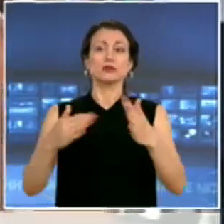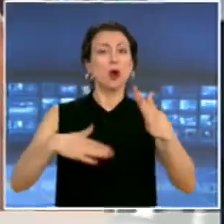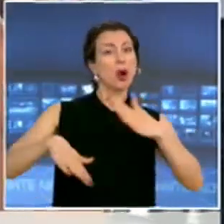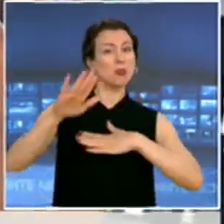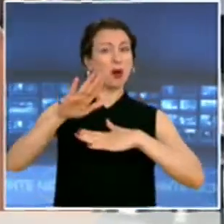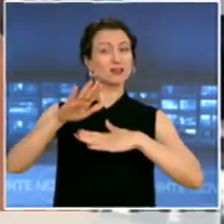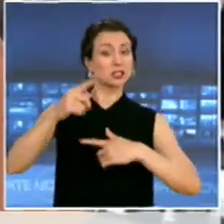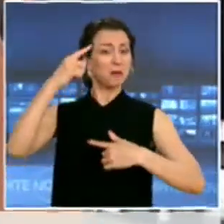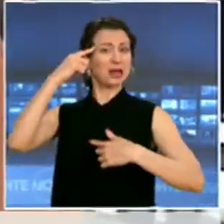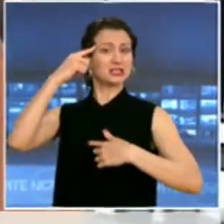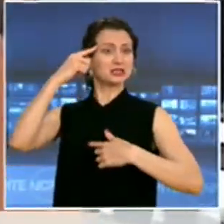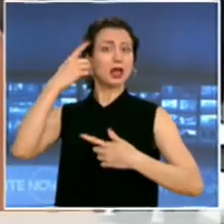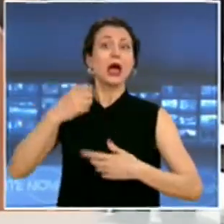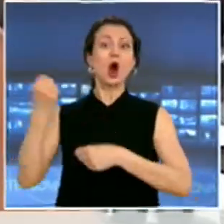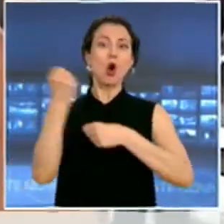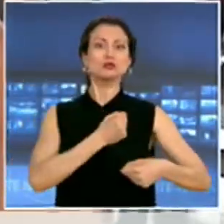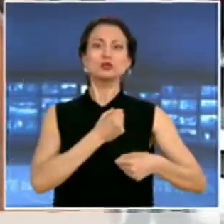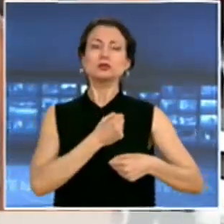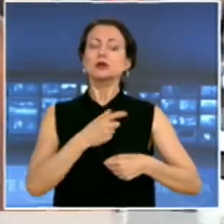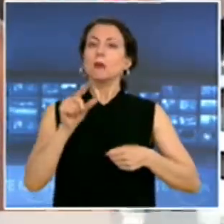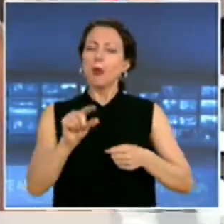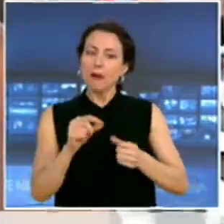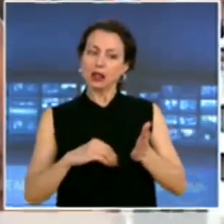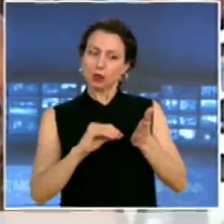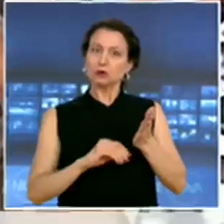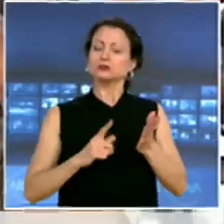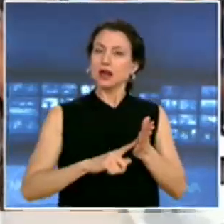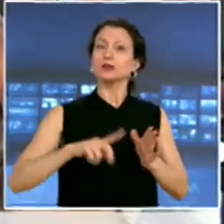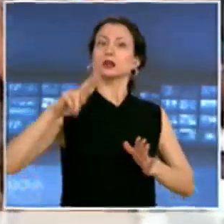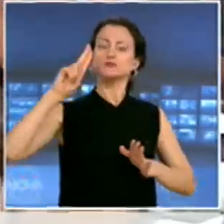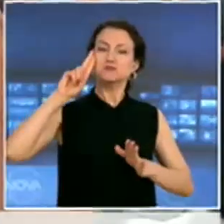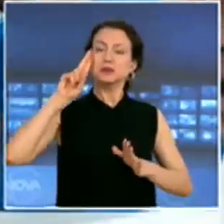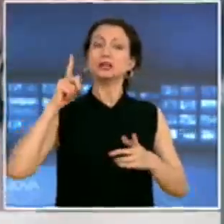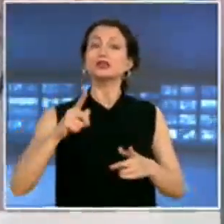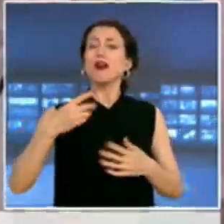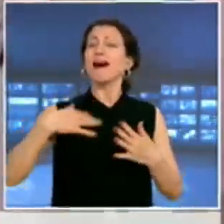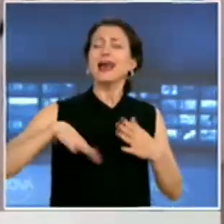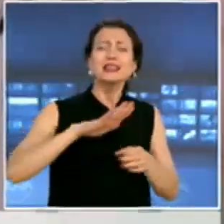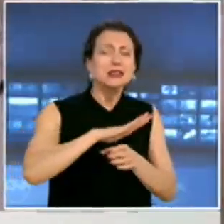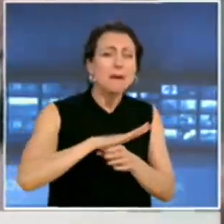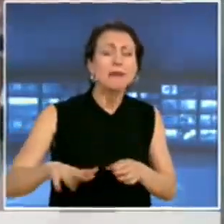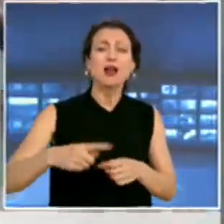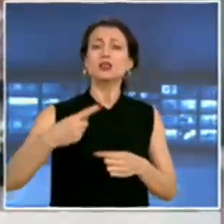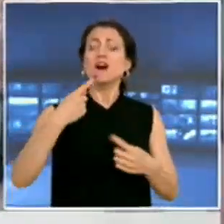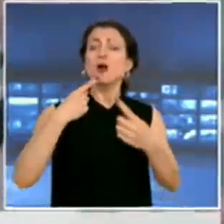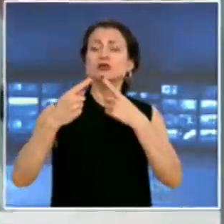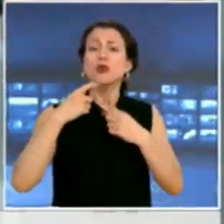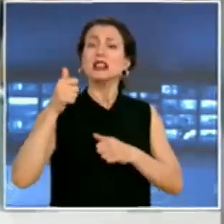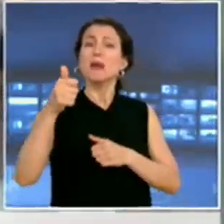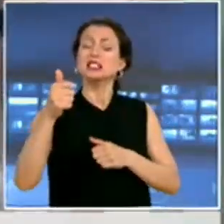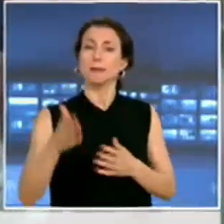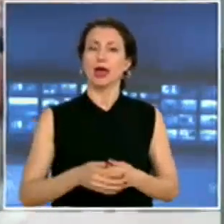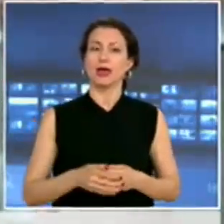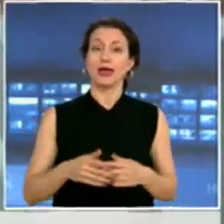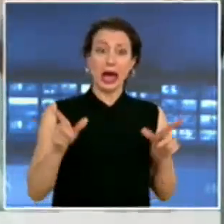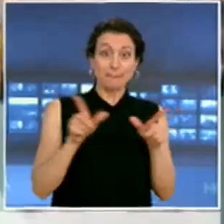и изцяло се поставя в услуги на БСП. Майя Манолова започна бой, аз бях